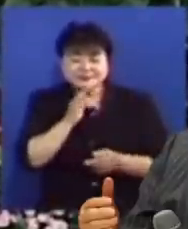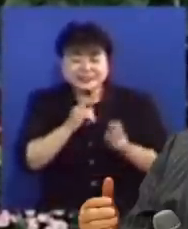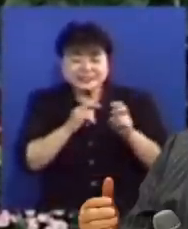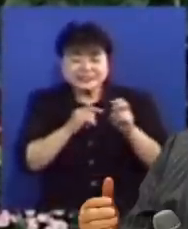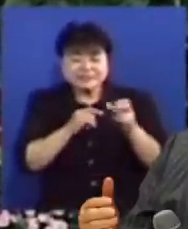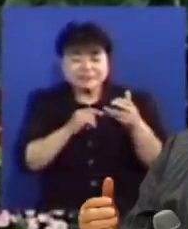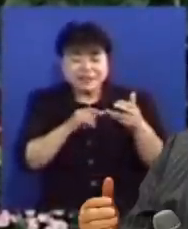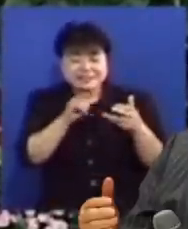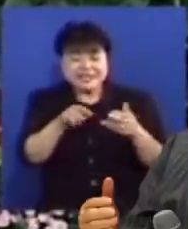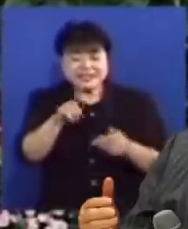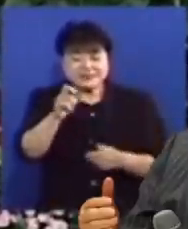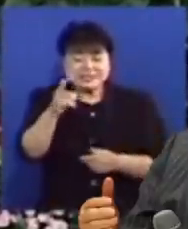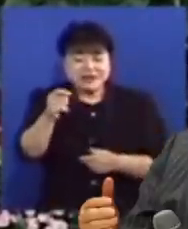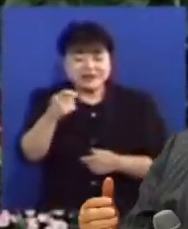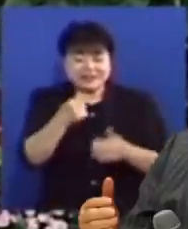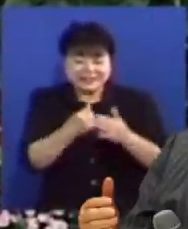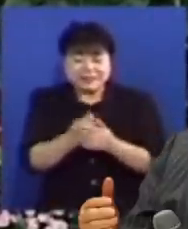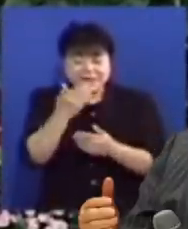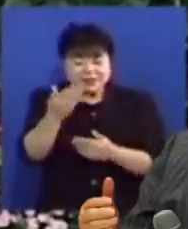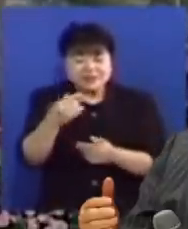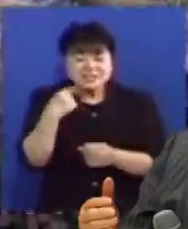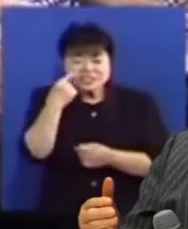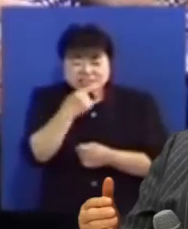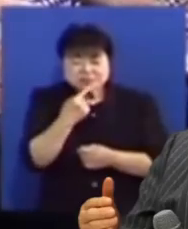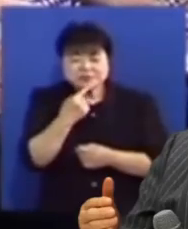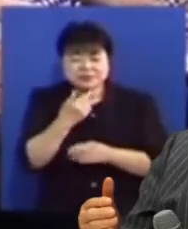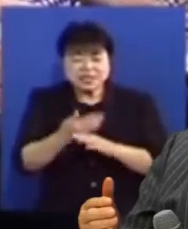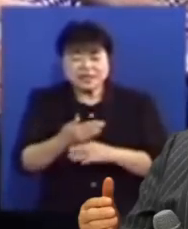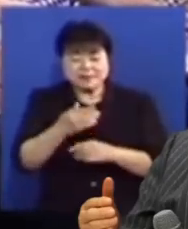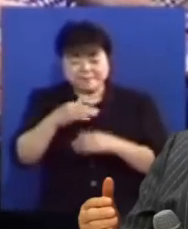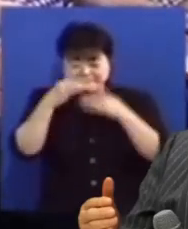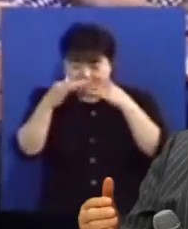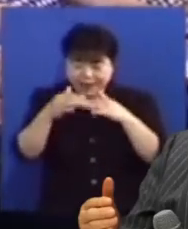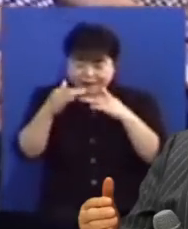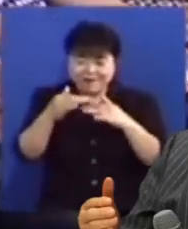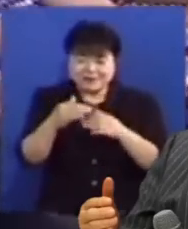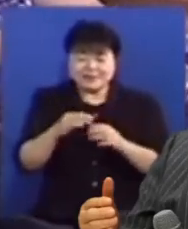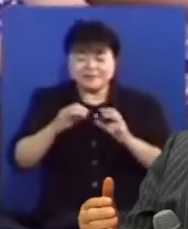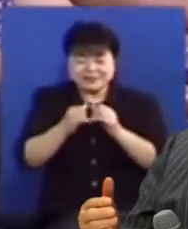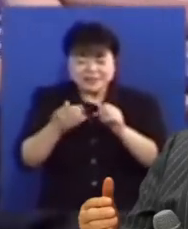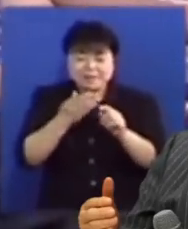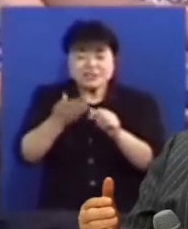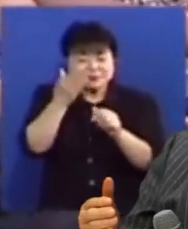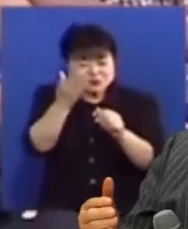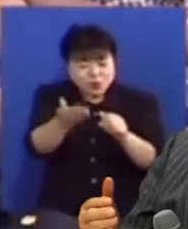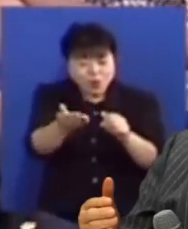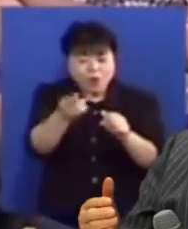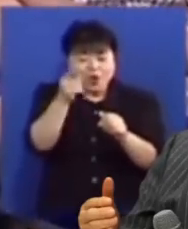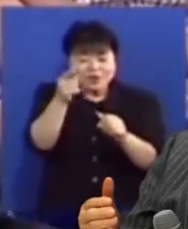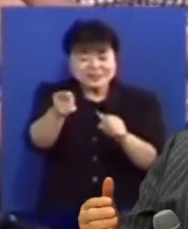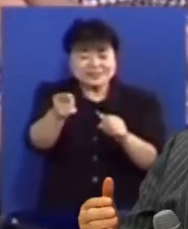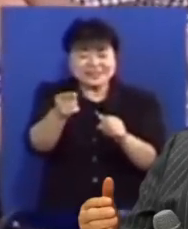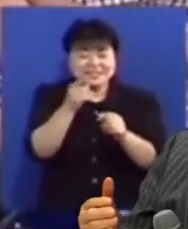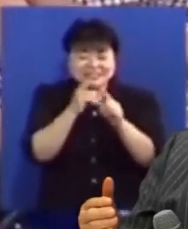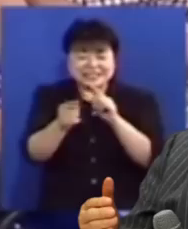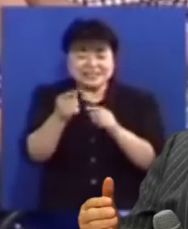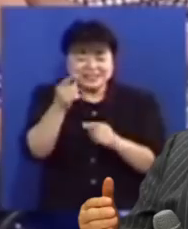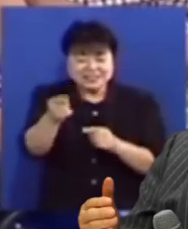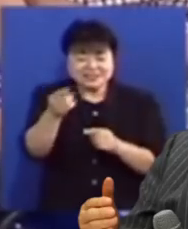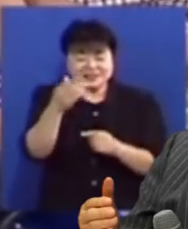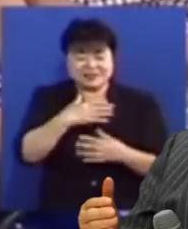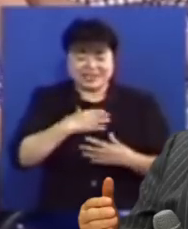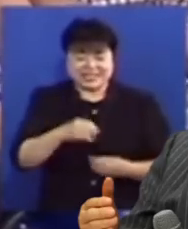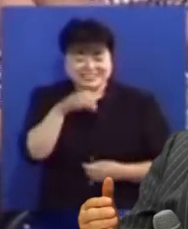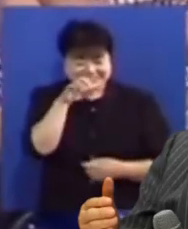그러므로 더듬는 입술과 다른 방언으로 그가 이 백성에게 말씀하시랴 전에 그들에게 이러시기를